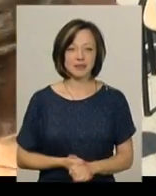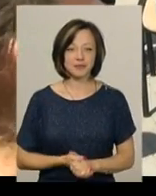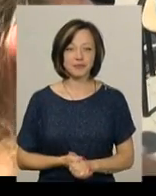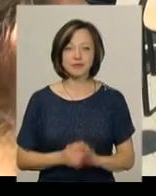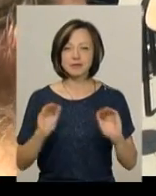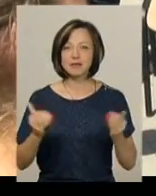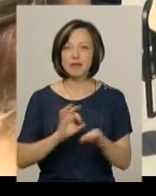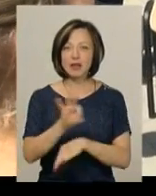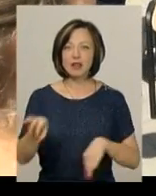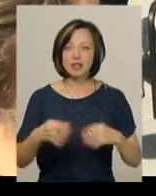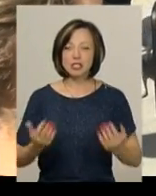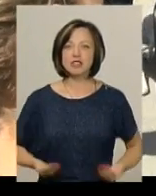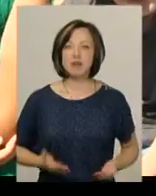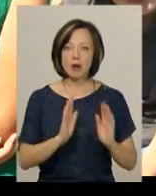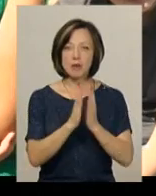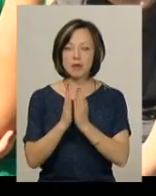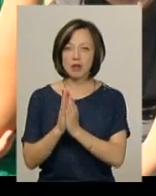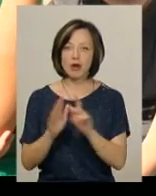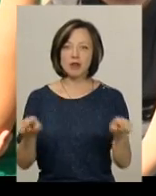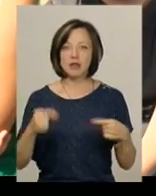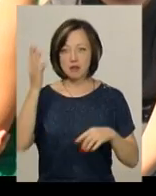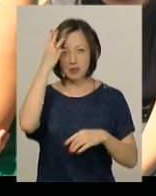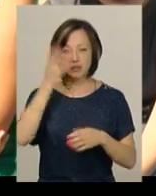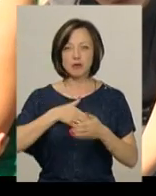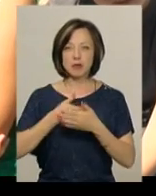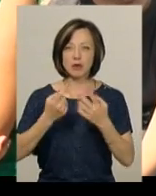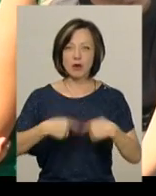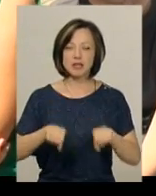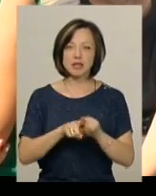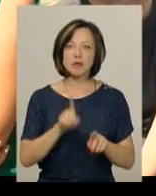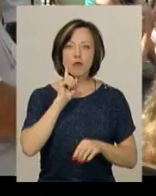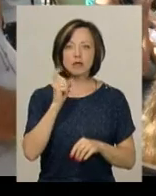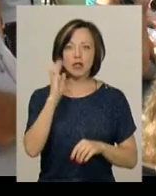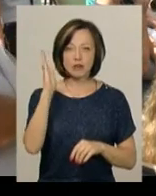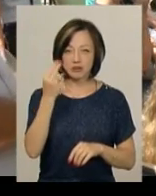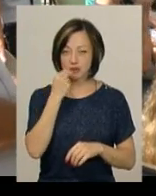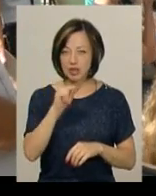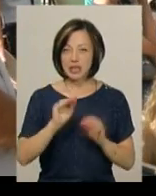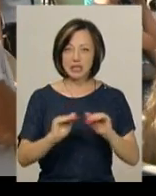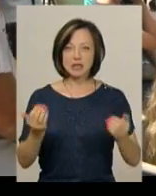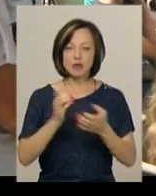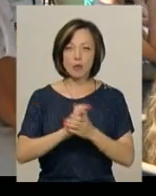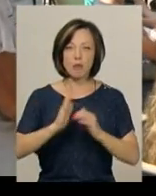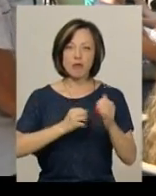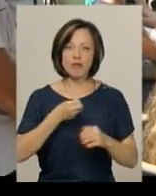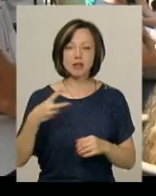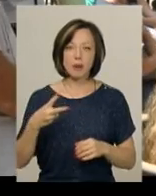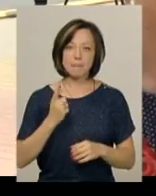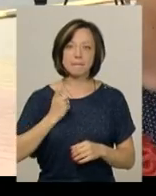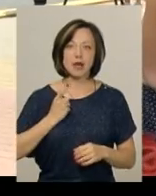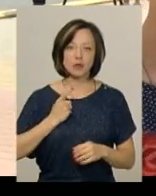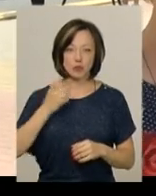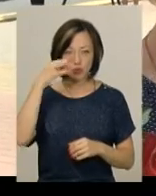рамках проєкту «Жива бібліотека», який організувала Хмельницька громадська організація «Молодь за краще майбутнє», діти знайомилися із професією патрульного.